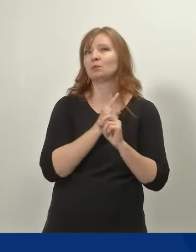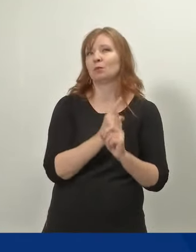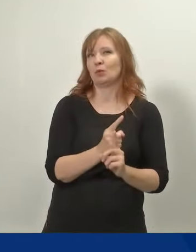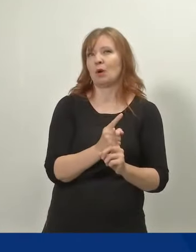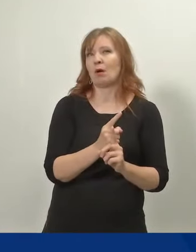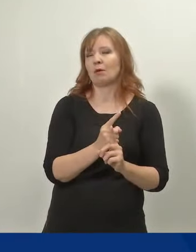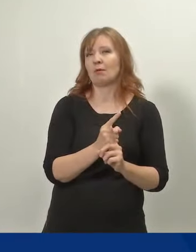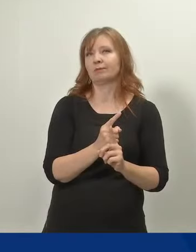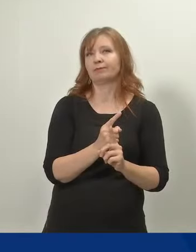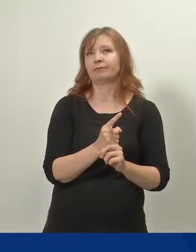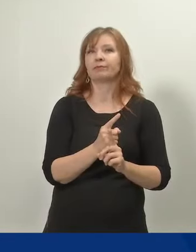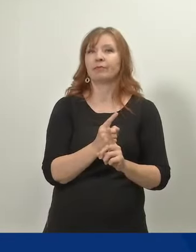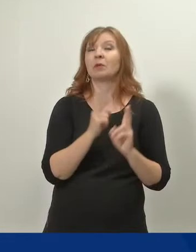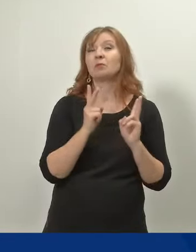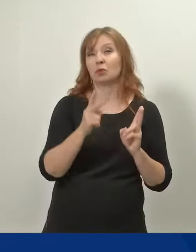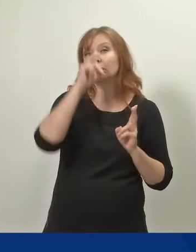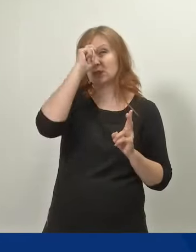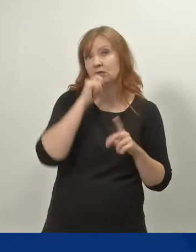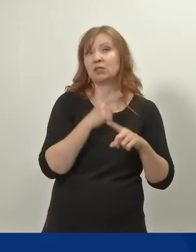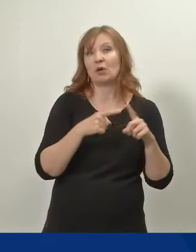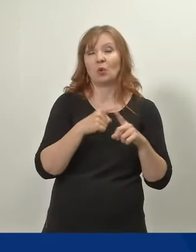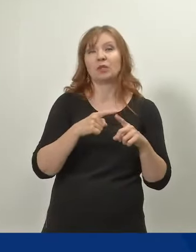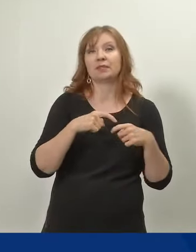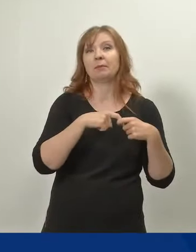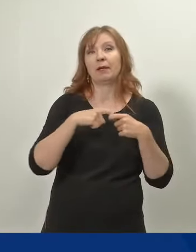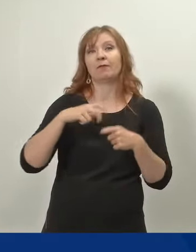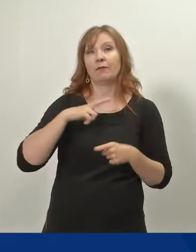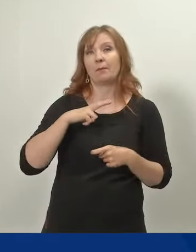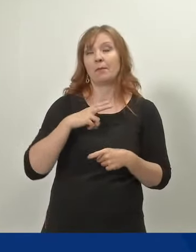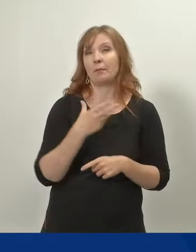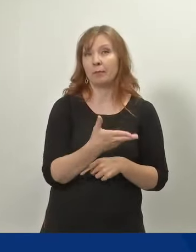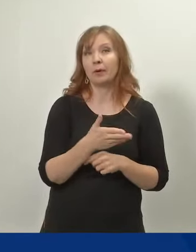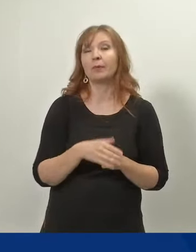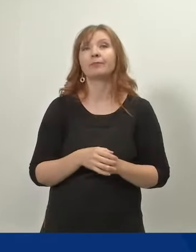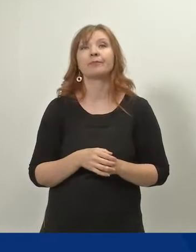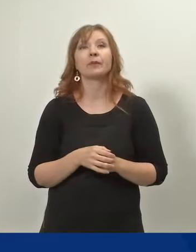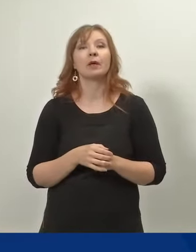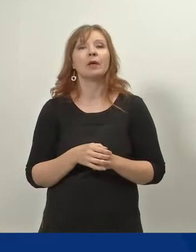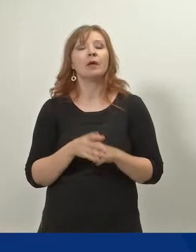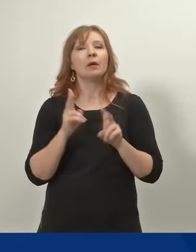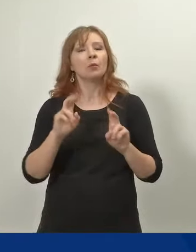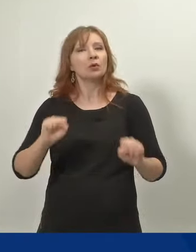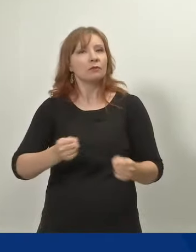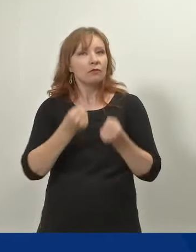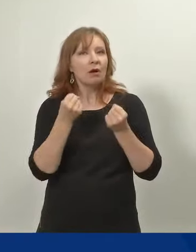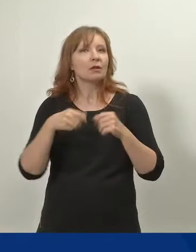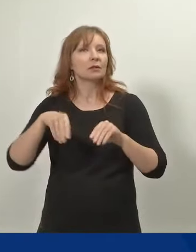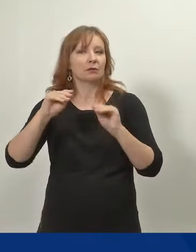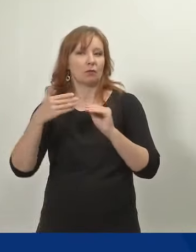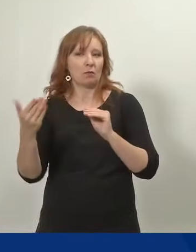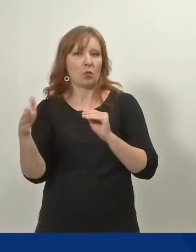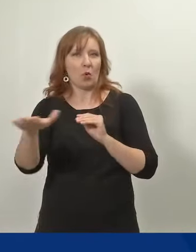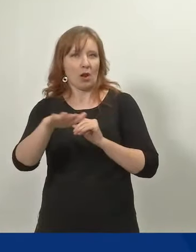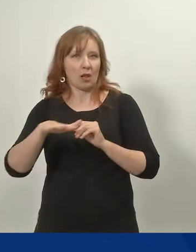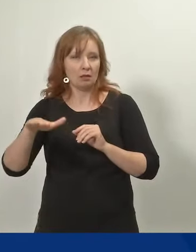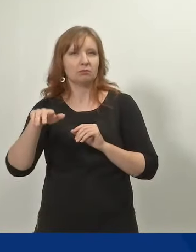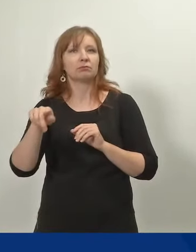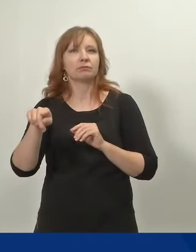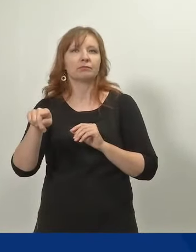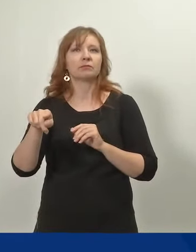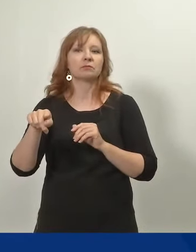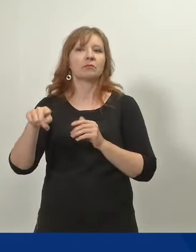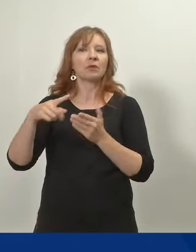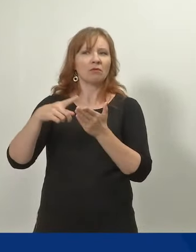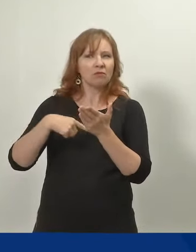perhevapaiden käyttöön. Ja toki myös tähän varhaiskasvatuspuolelle vaaditaan